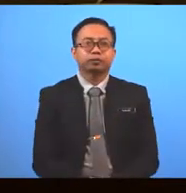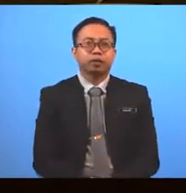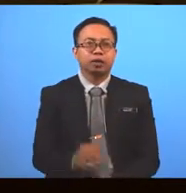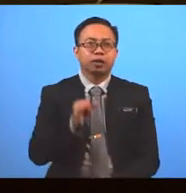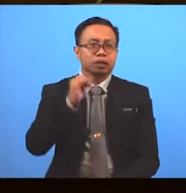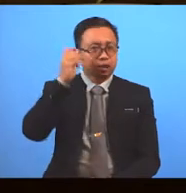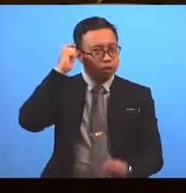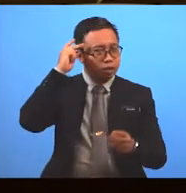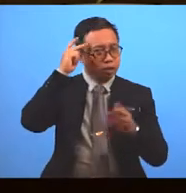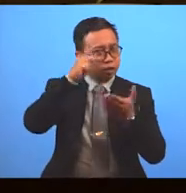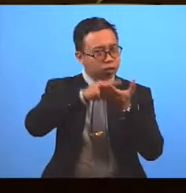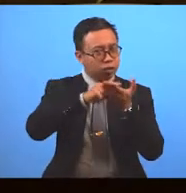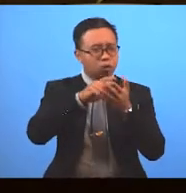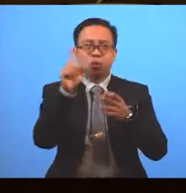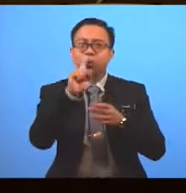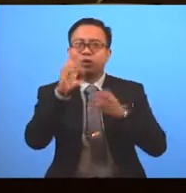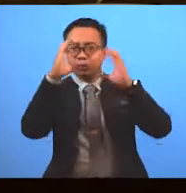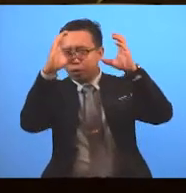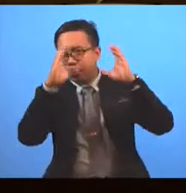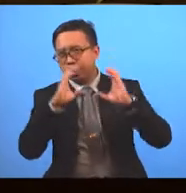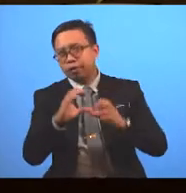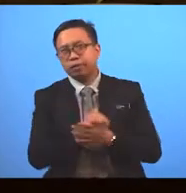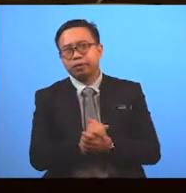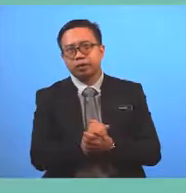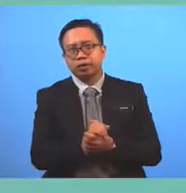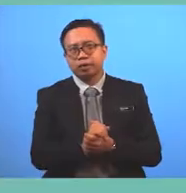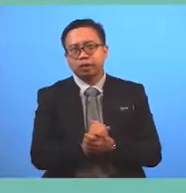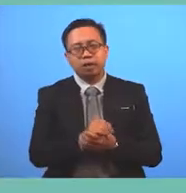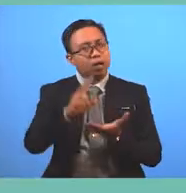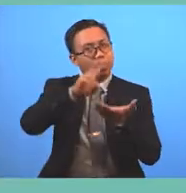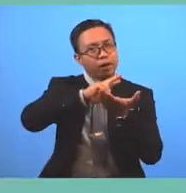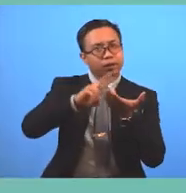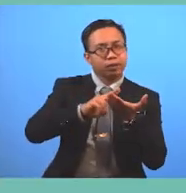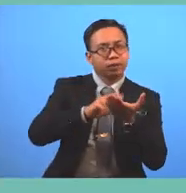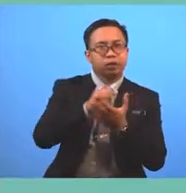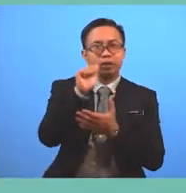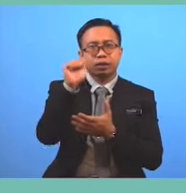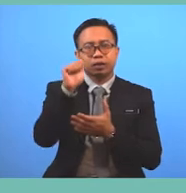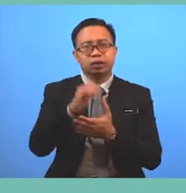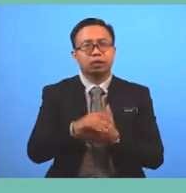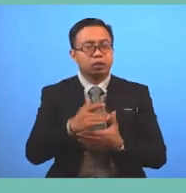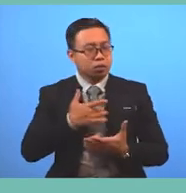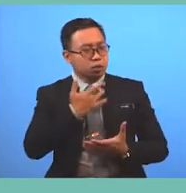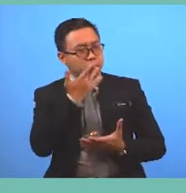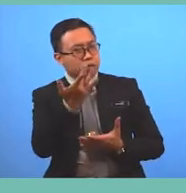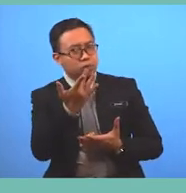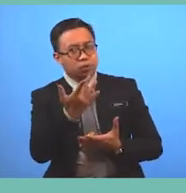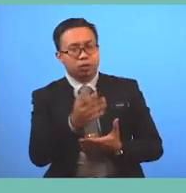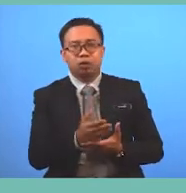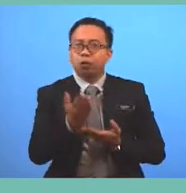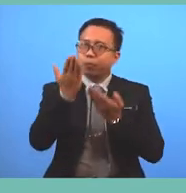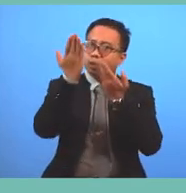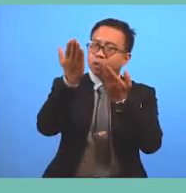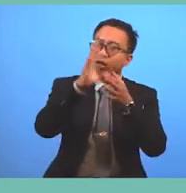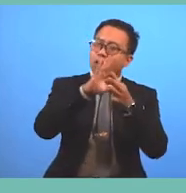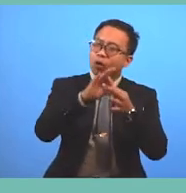Identify Identify paragraph does the writer A. Express his or her opinion